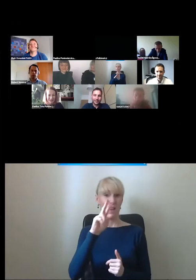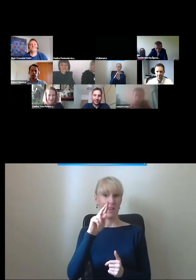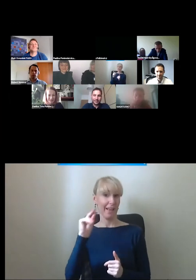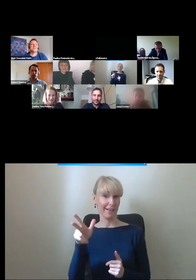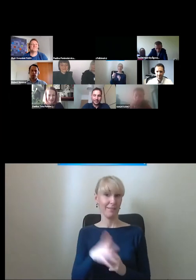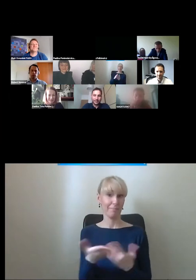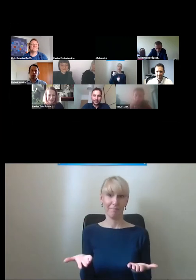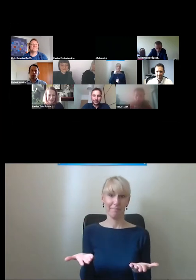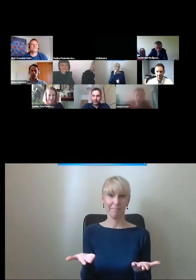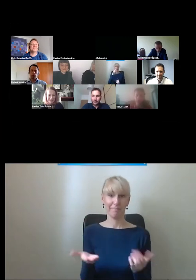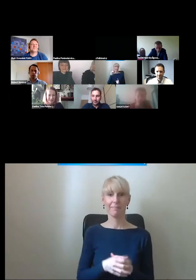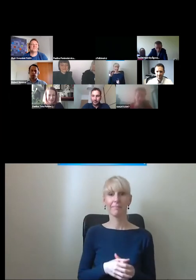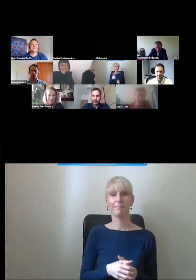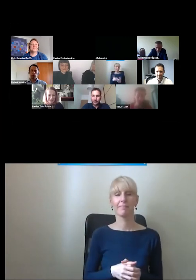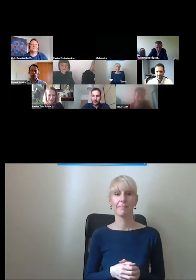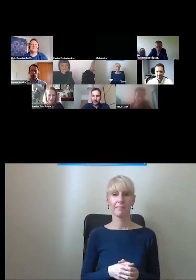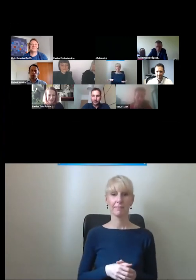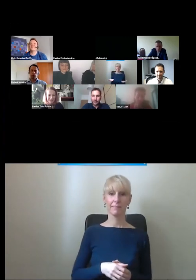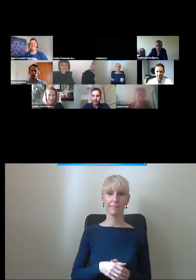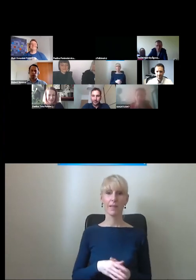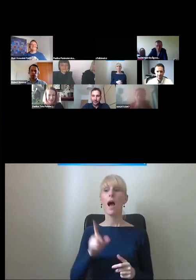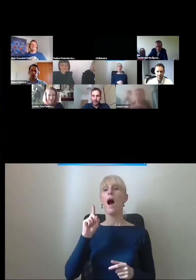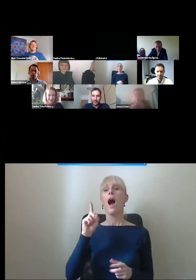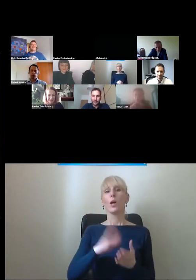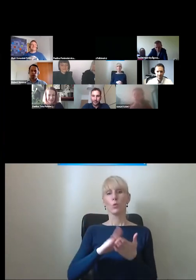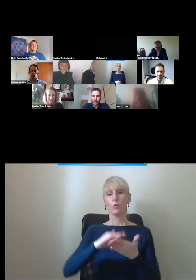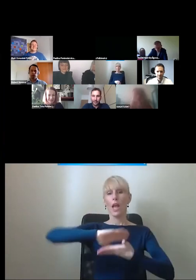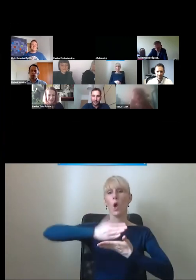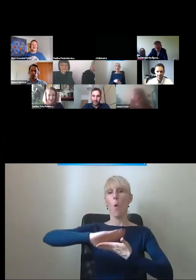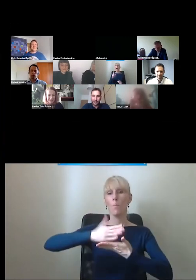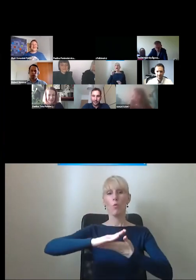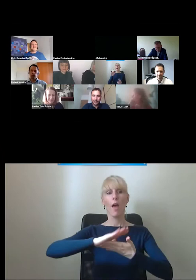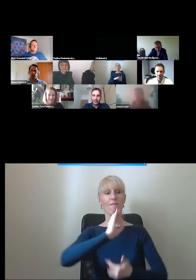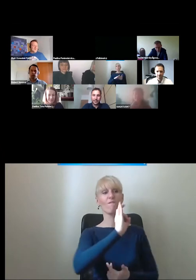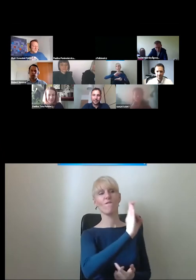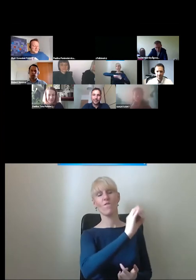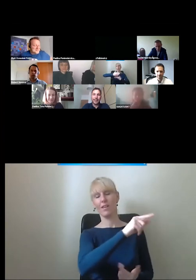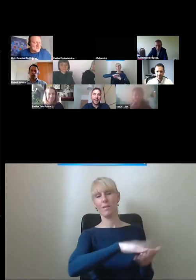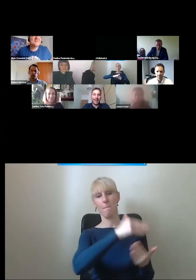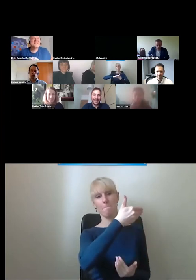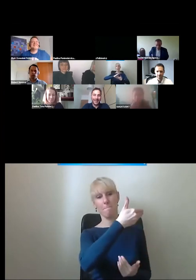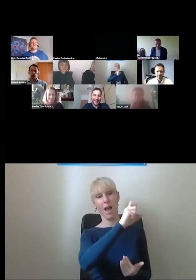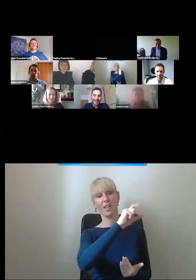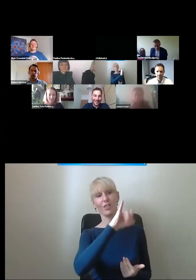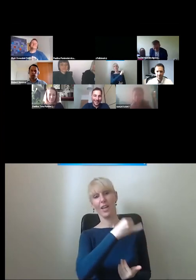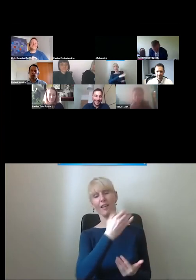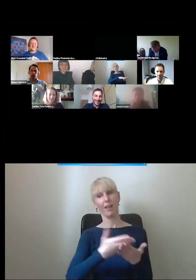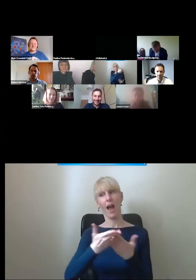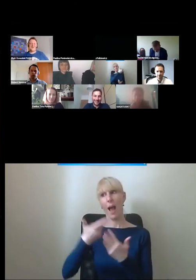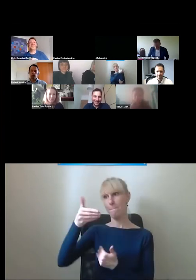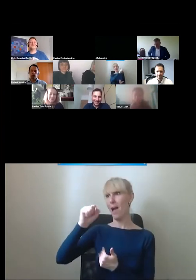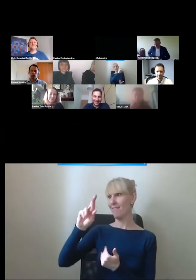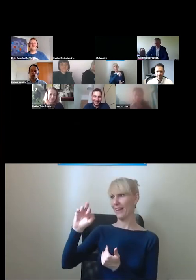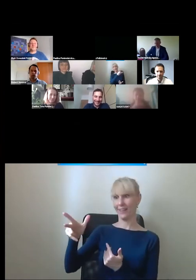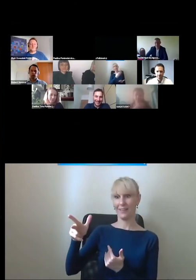Ja w ogóle nie wiem, skąd tu jest tak, co ja to zapisałem. Własność komputera, prawdopodobnie. okej. Logowanie. Dobrze. No to